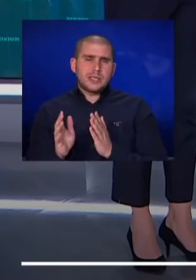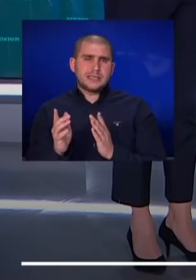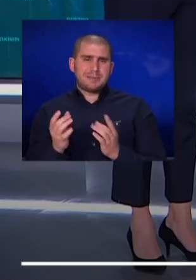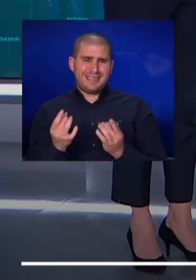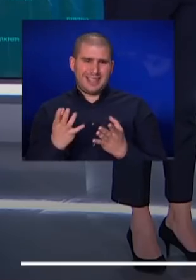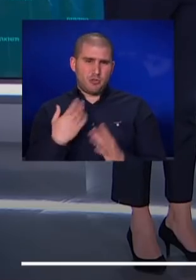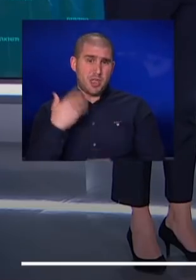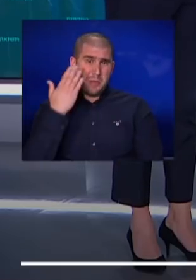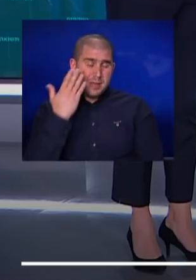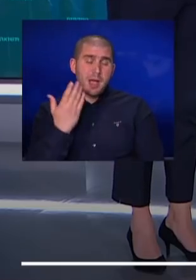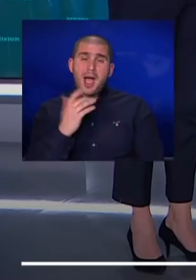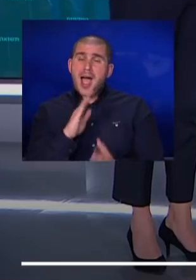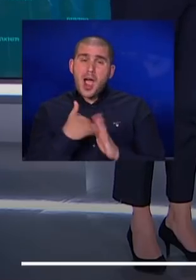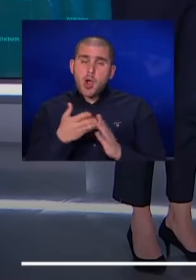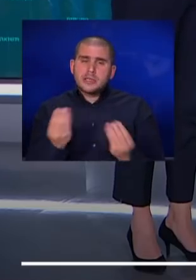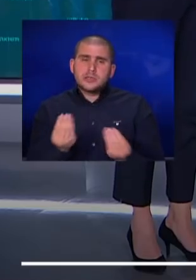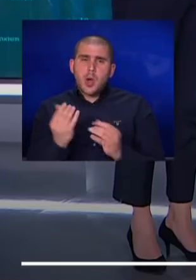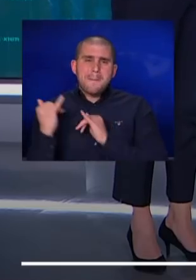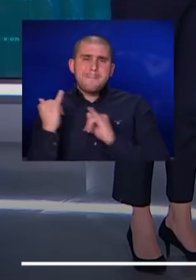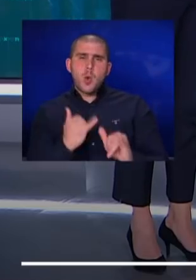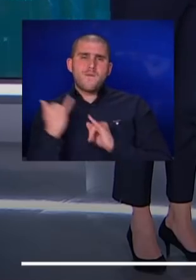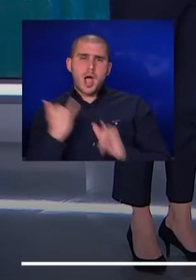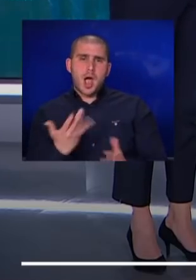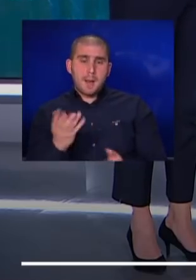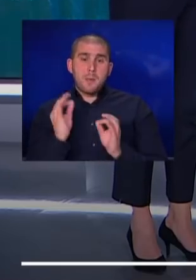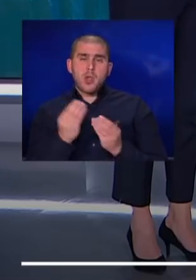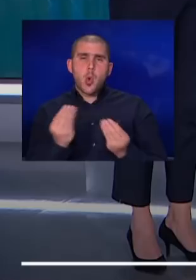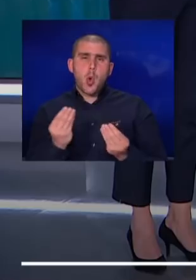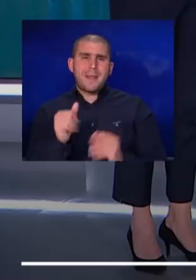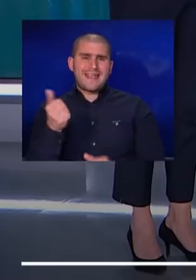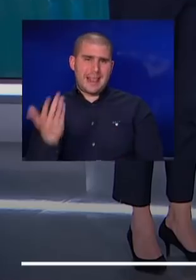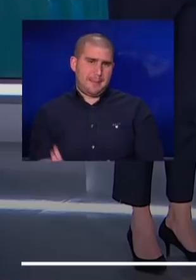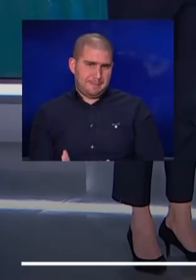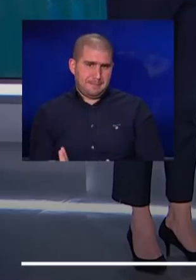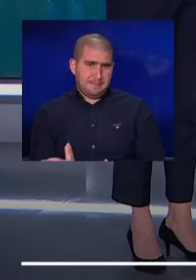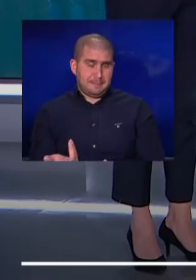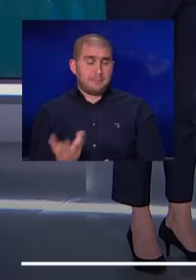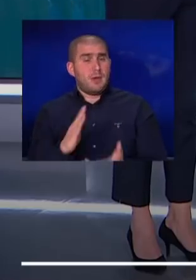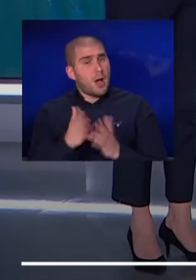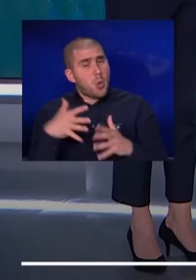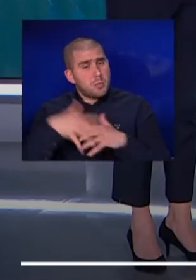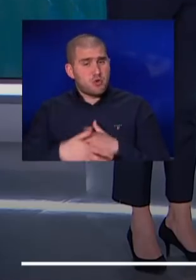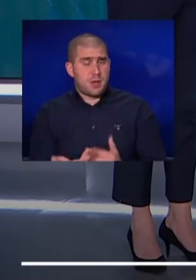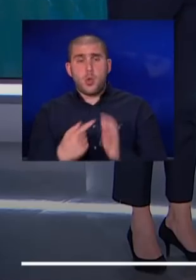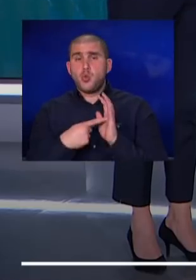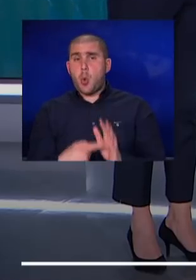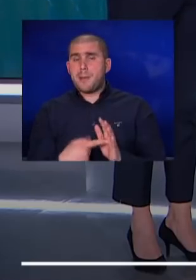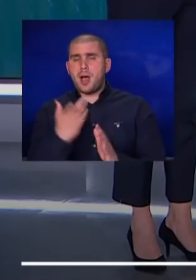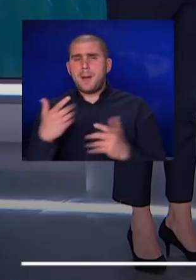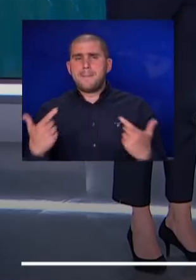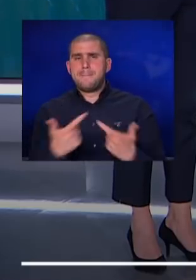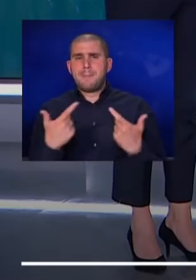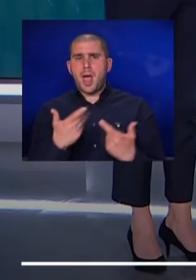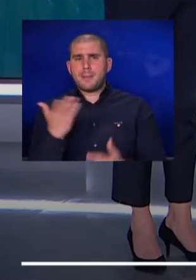מכירים הכל זה מסחורה שמיובעת בטח אומרי הגלם והכל משפיע אם תקחי לדוגמה את המלחמה